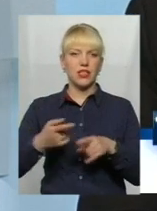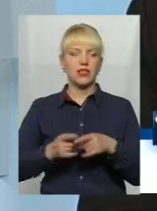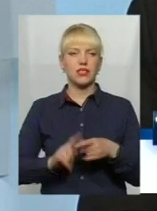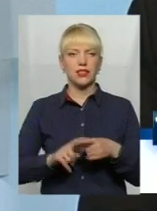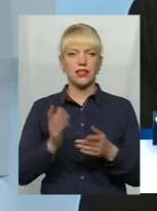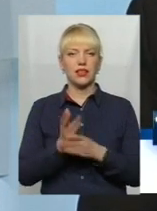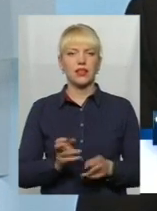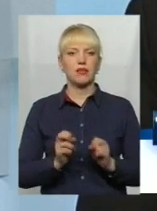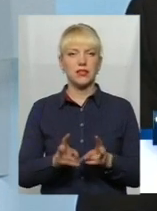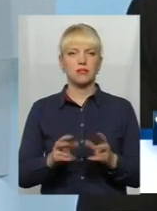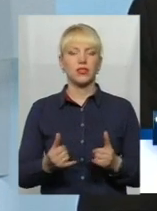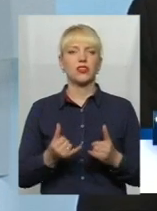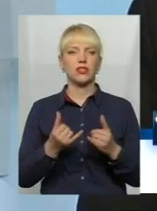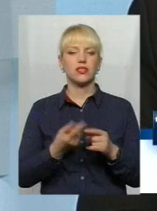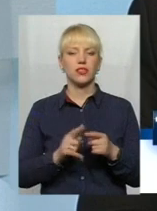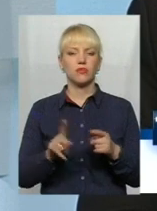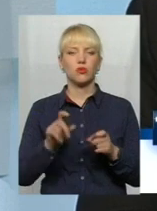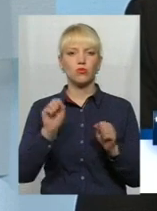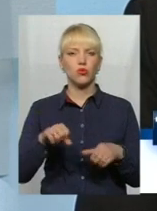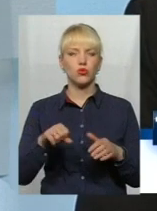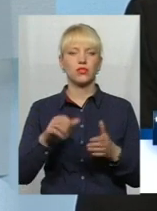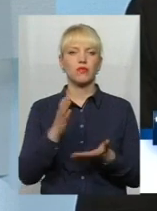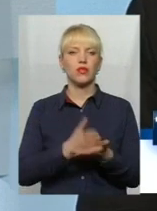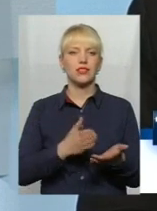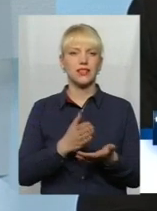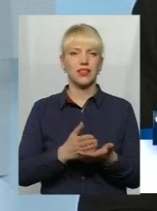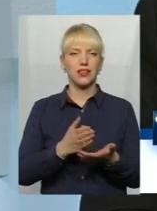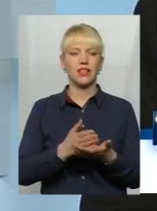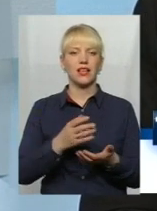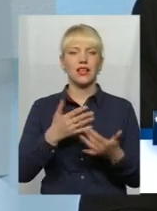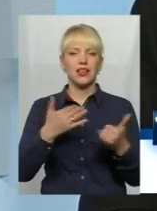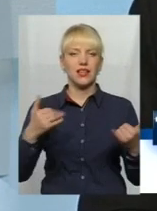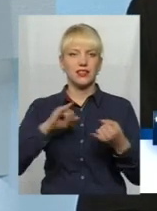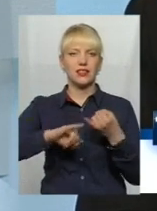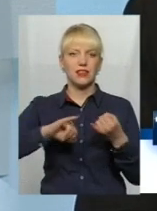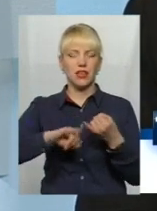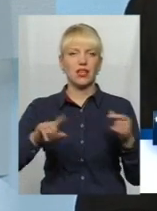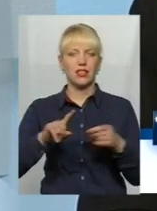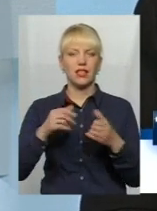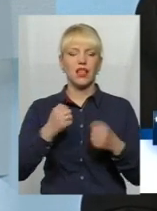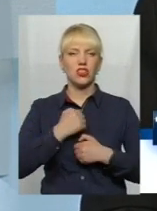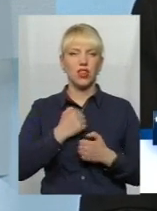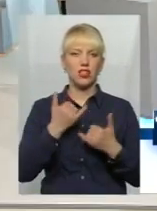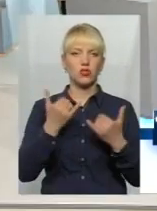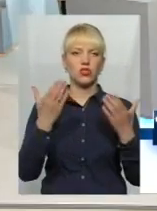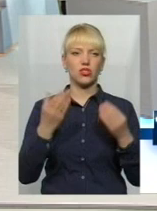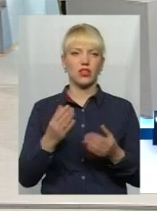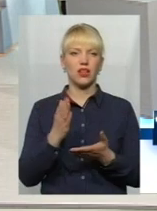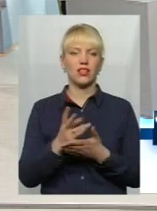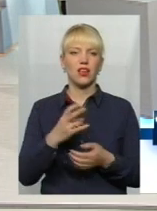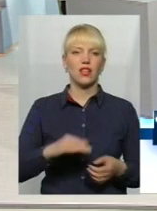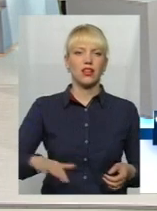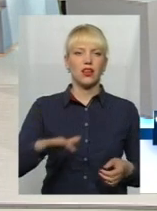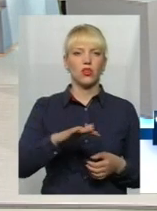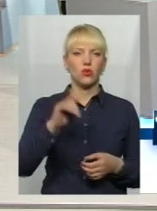є небезпечним тим, що вони можуть містити збудника різних хвороб, які, на жаль, на сьогоднішній день є на території України, вони